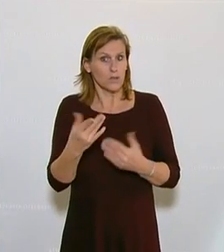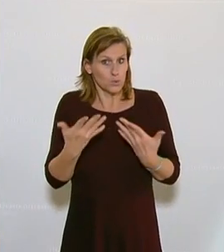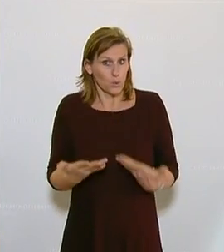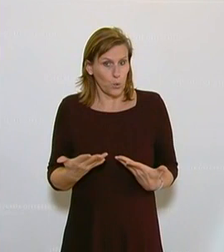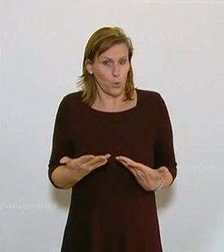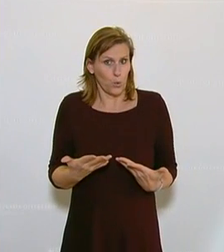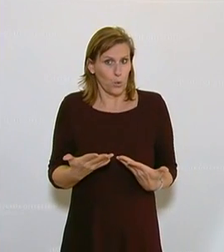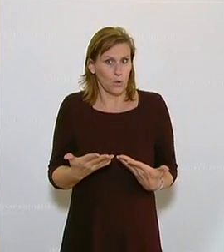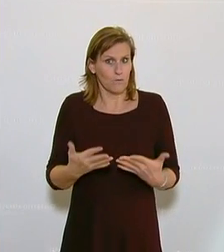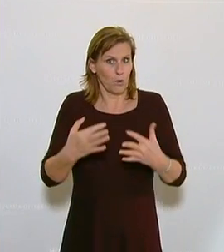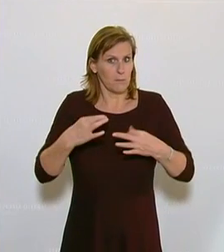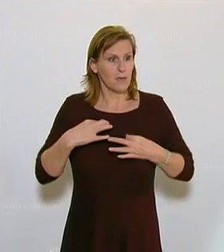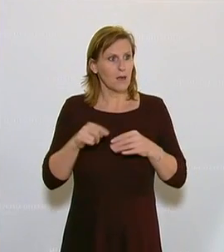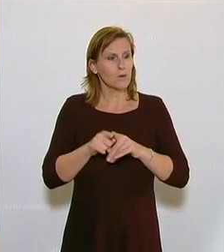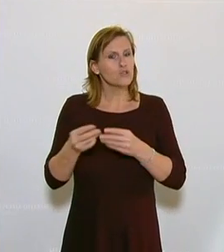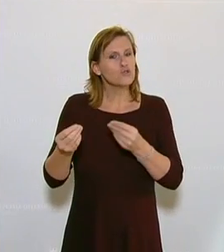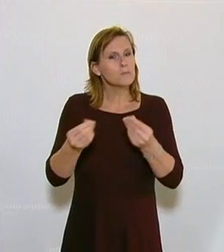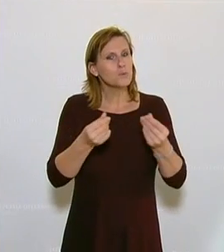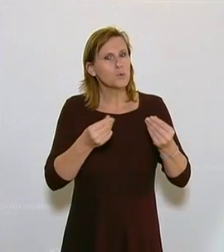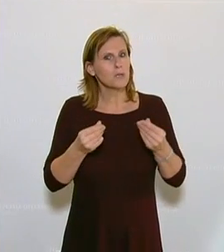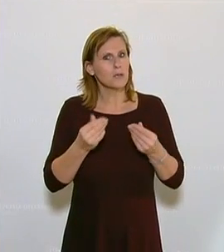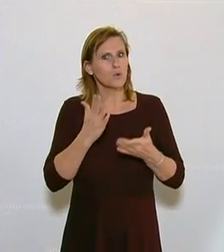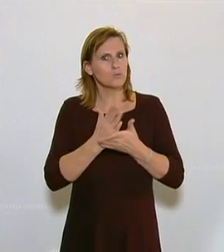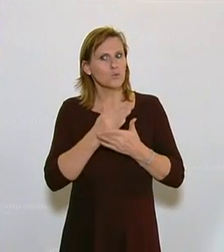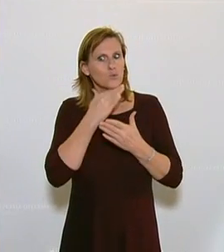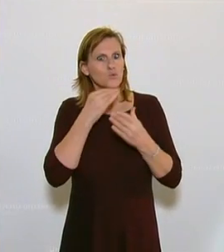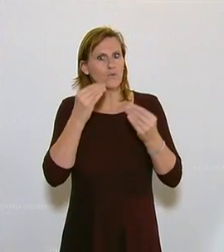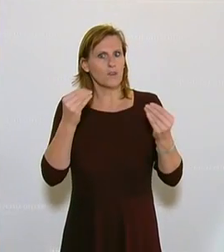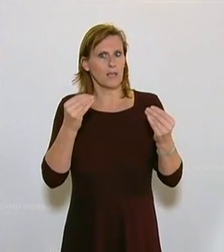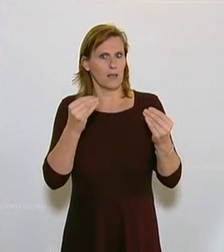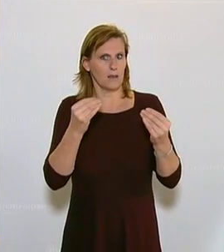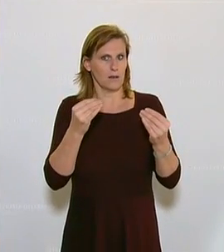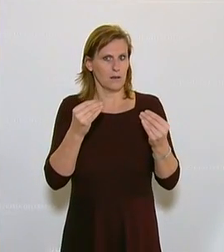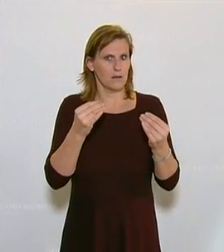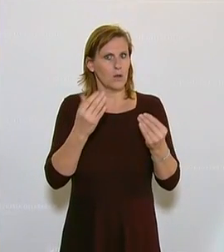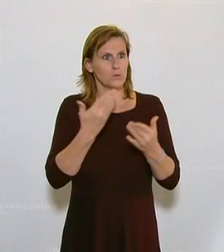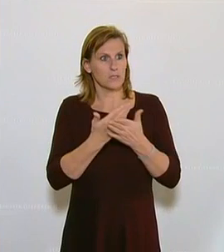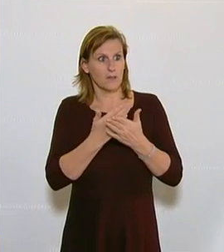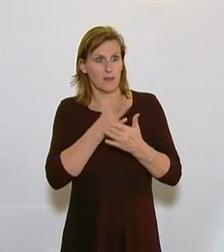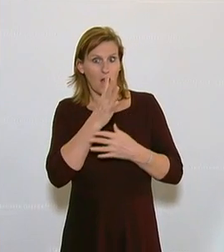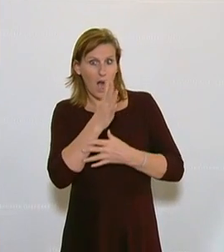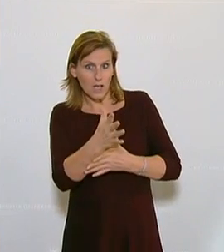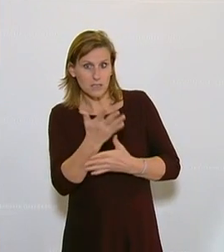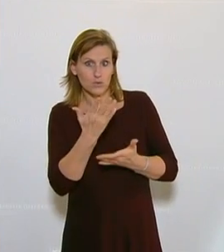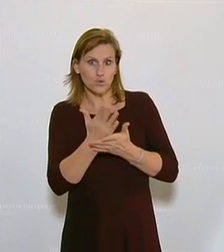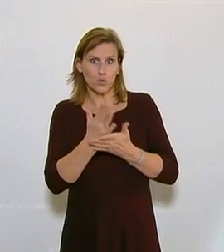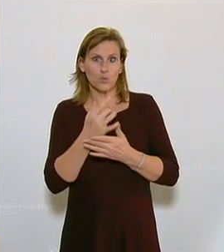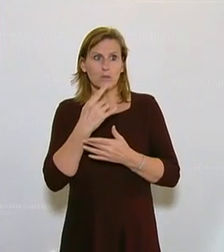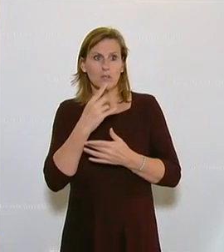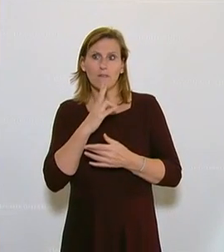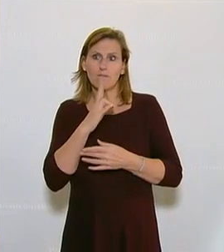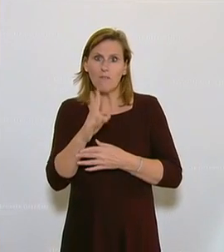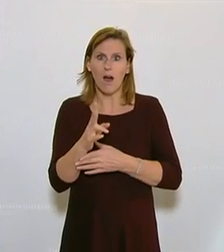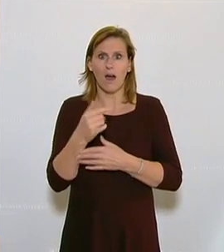so ist es. Es gibt dafür ein Gespür. Und das nennt man eben dann, ist es Hass, ist es, oder reden wir von